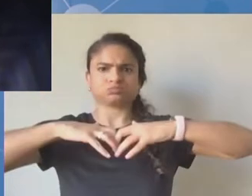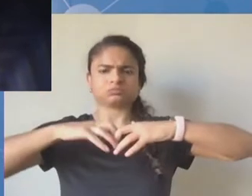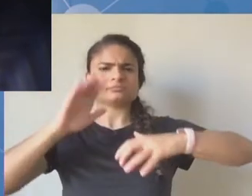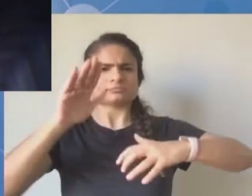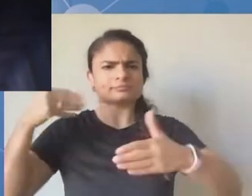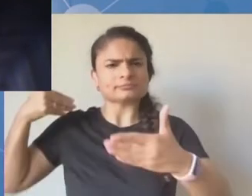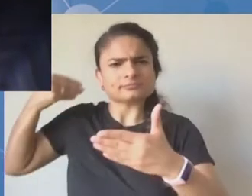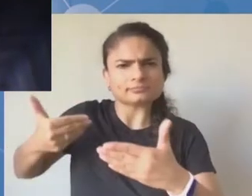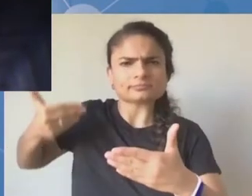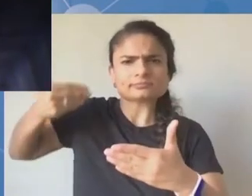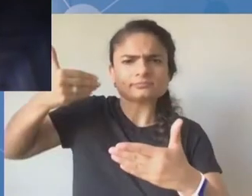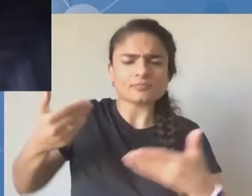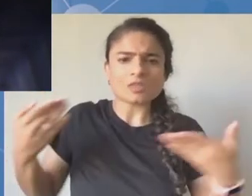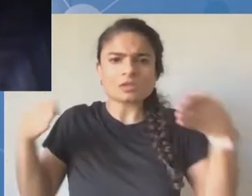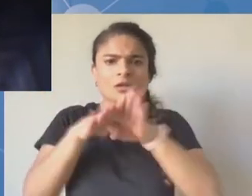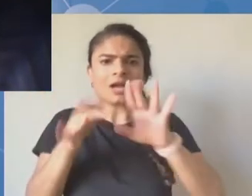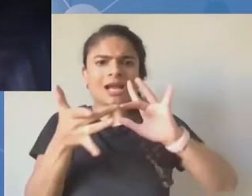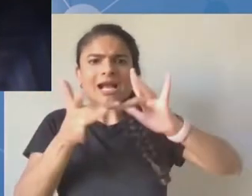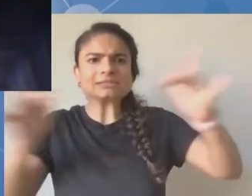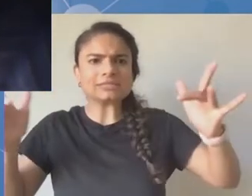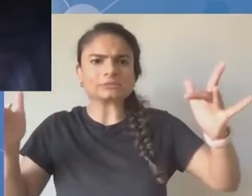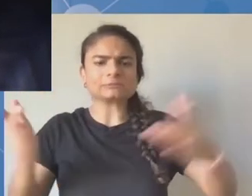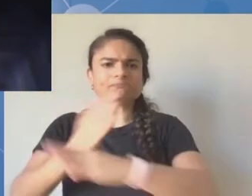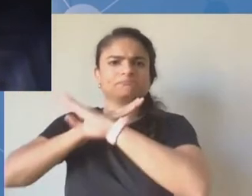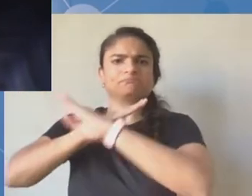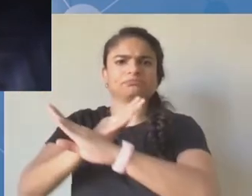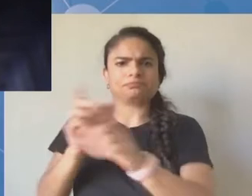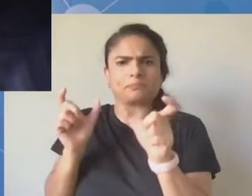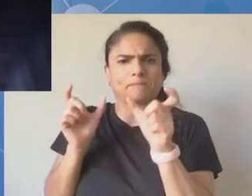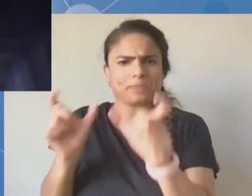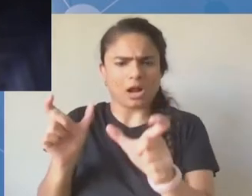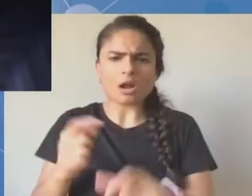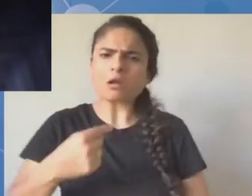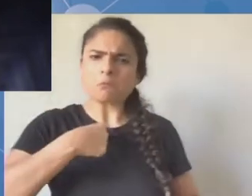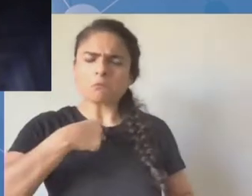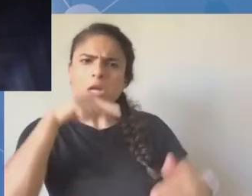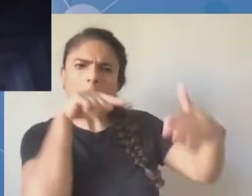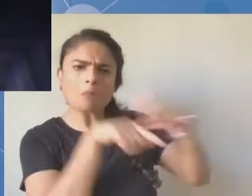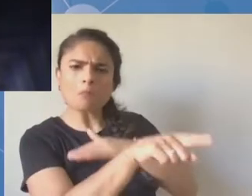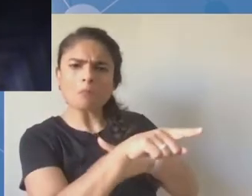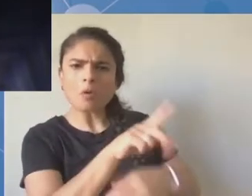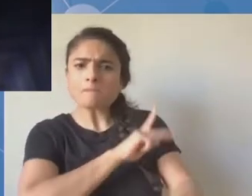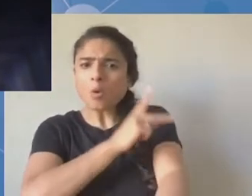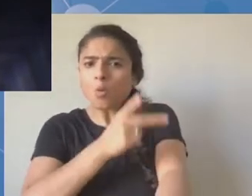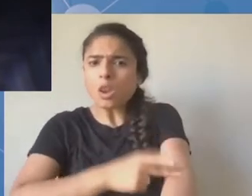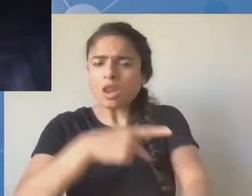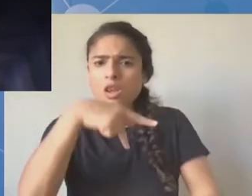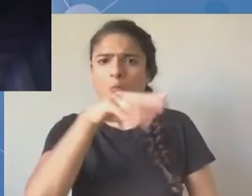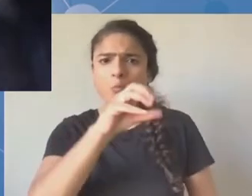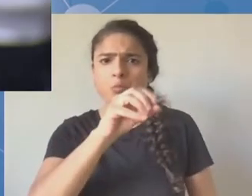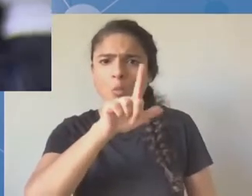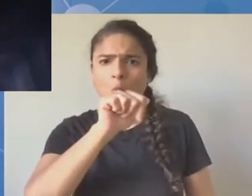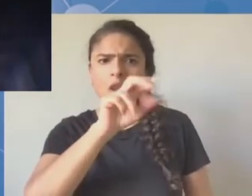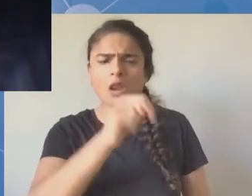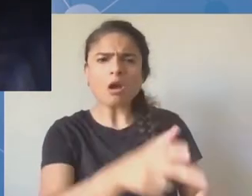tego spotkania. I uczestniczyłam w wielu sesjach. Natomiast niewiele podczas tych sesji